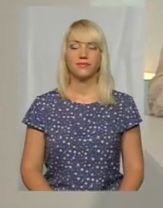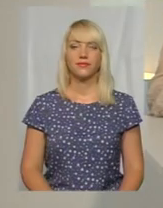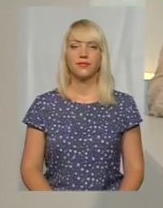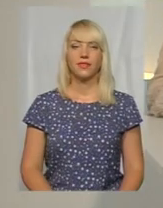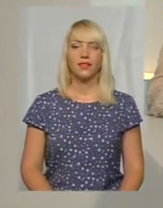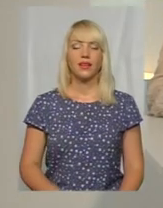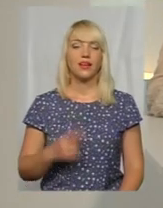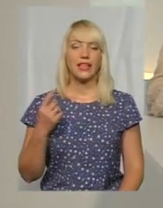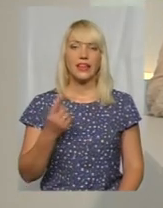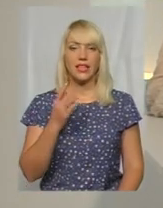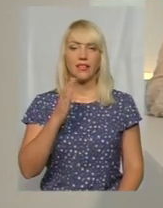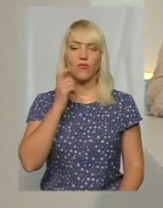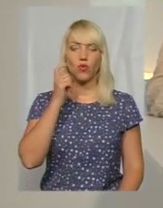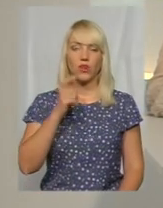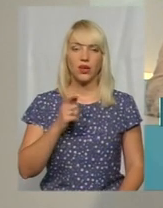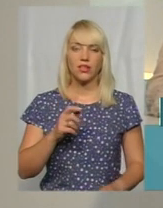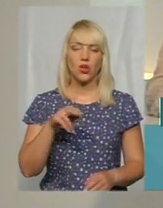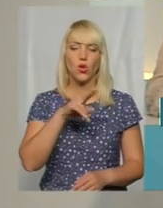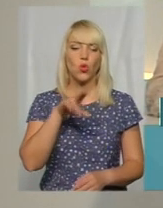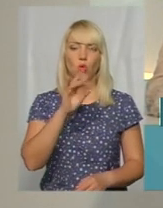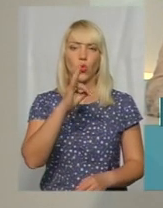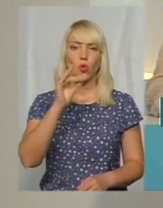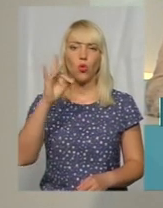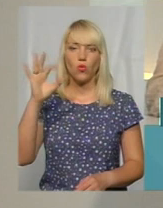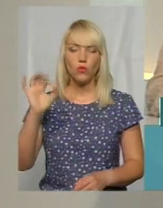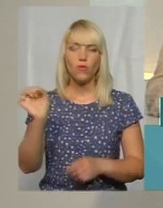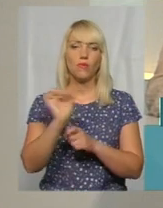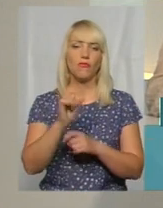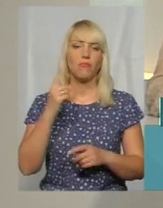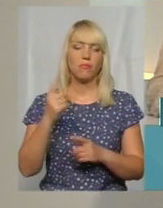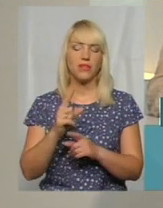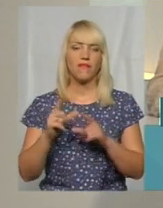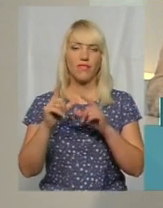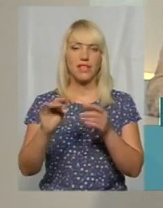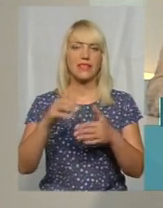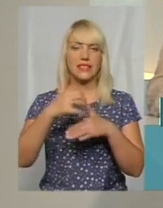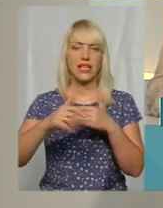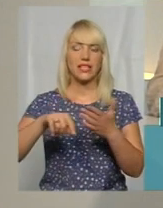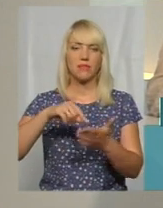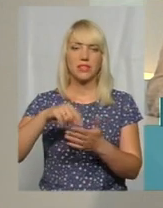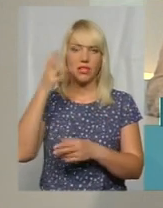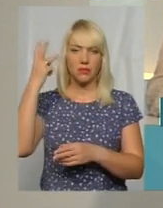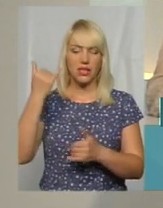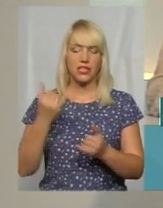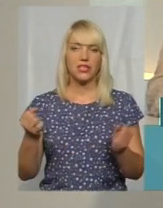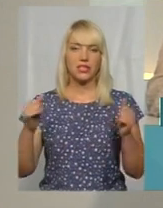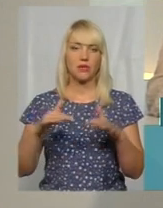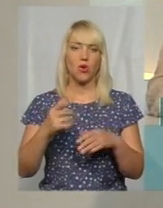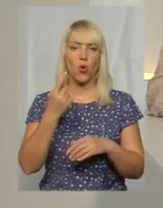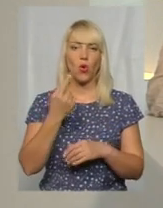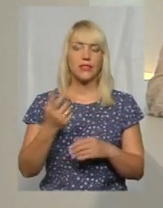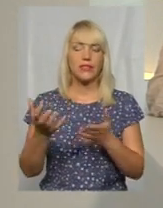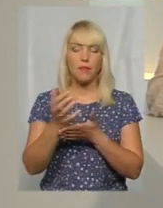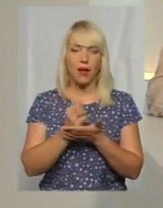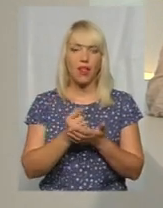Єдиний в Україні доноромобіль вперше виїхав у середмістця Хмельницького. Нині у ньому зібрали близько 11 літрів